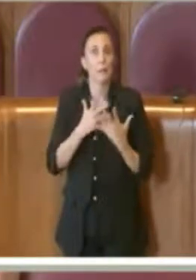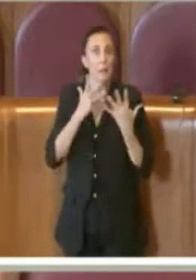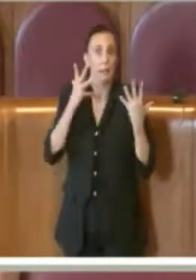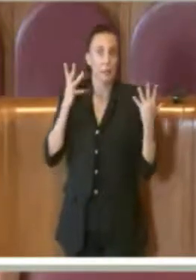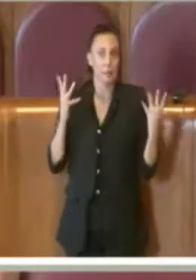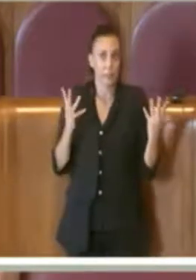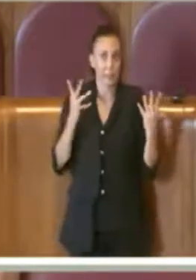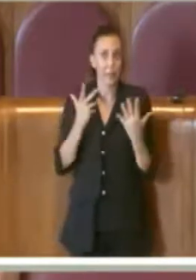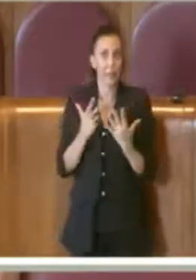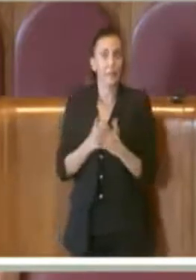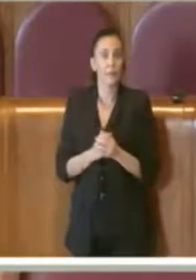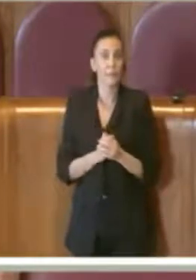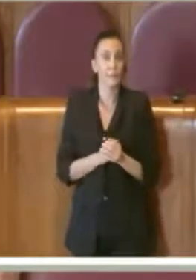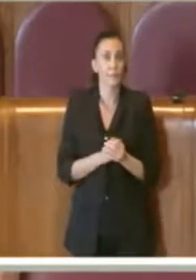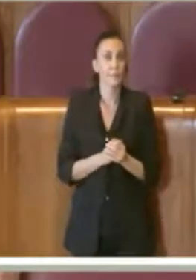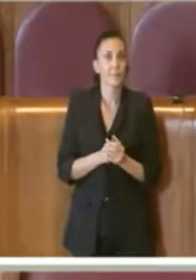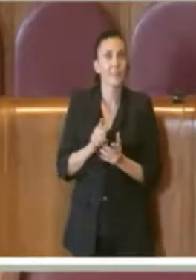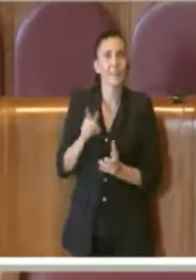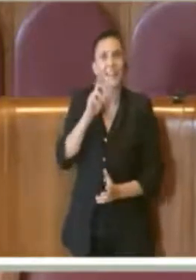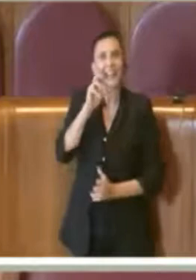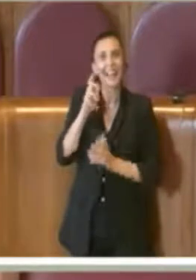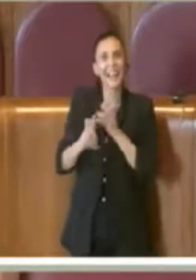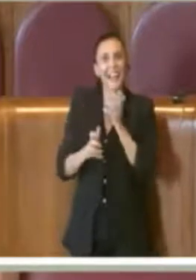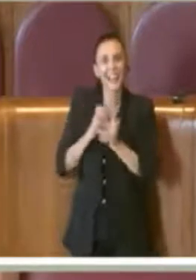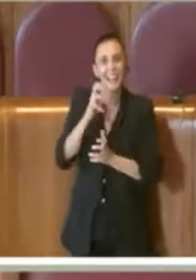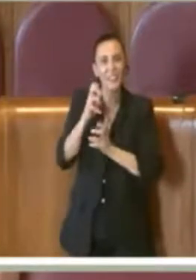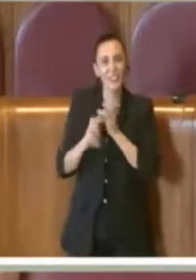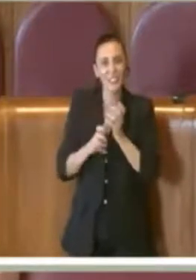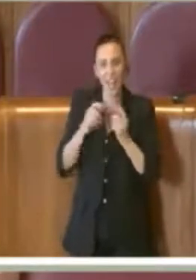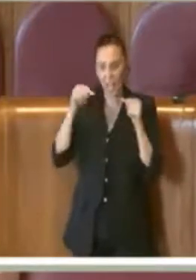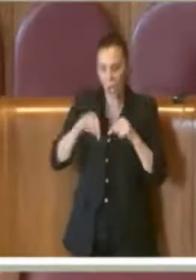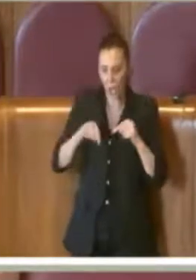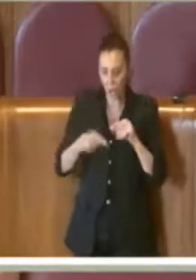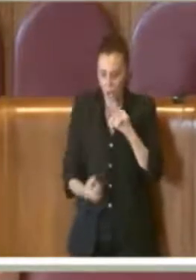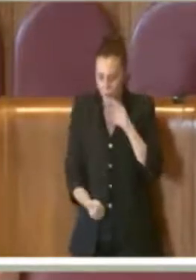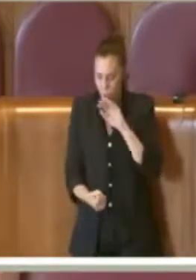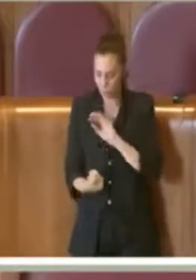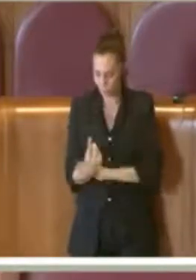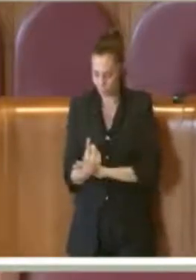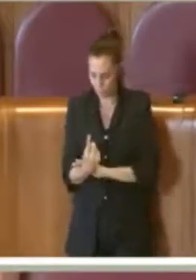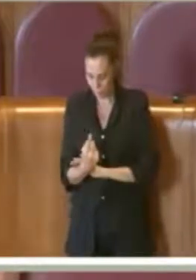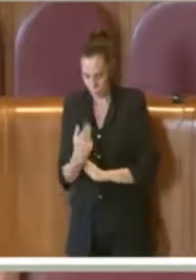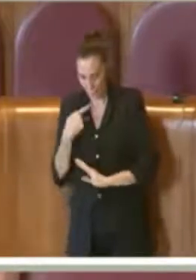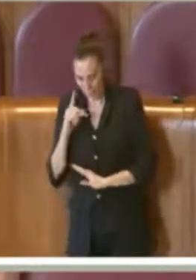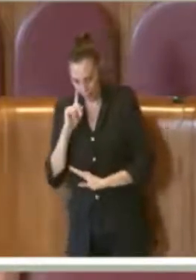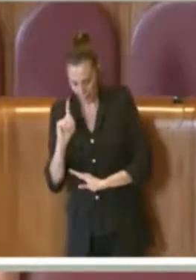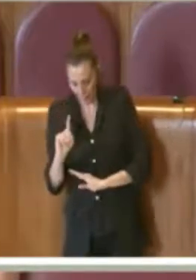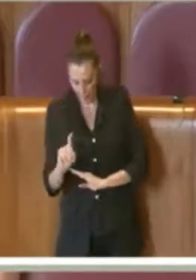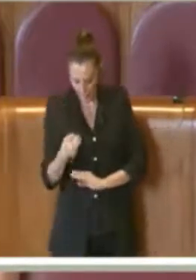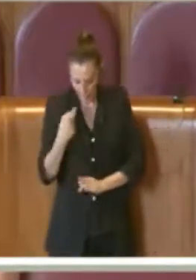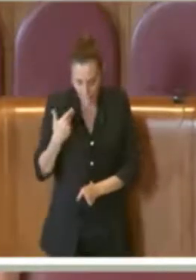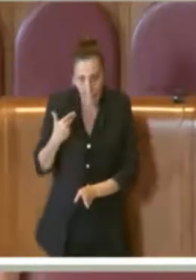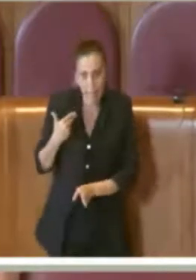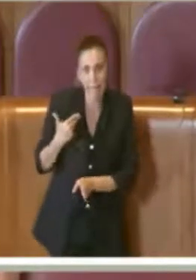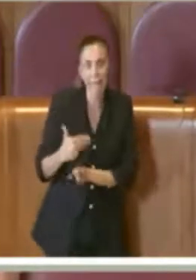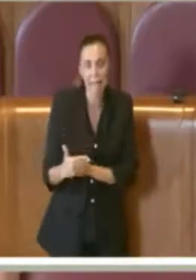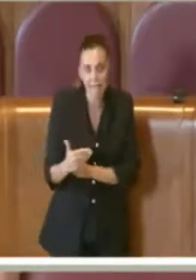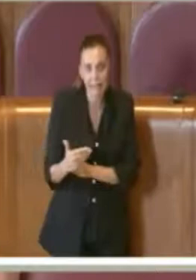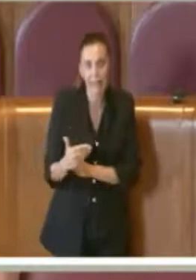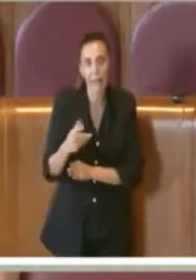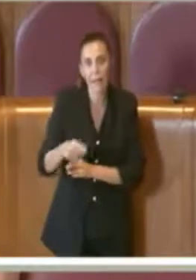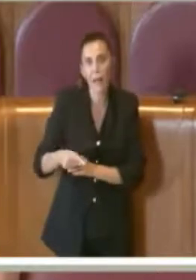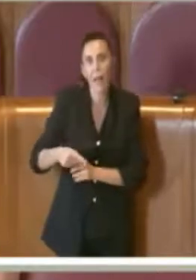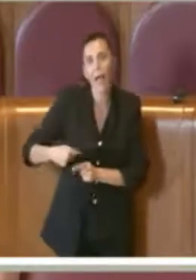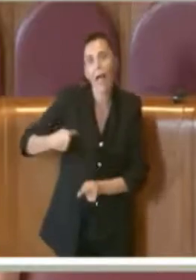evidenziare che la difficoltà che oggi andiamo a riscontrare rispetto a questo ritardo è un'eredità